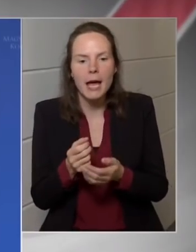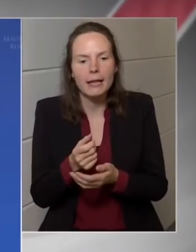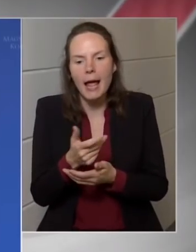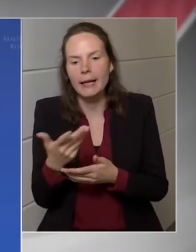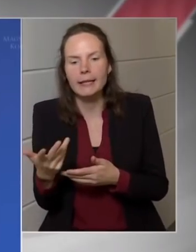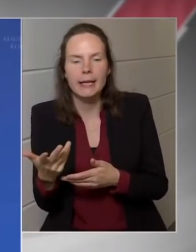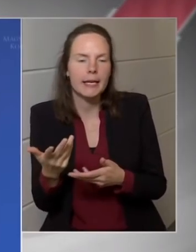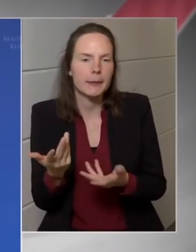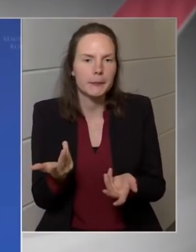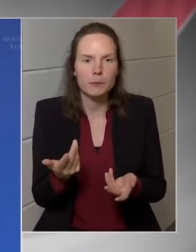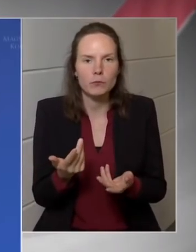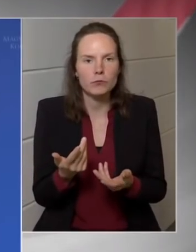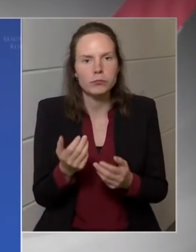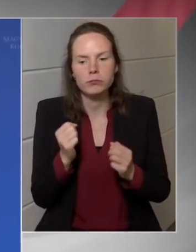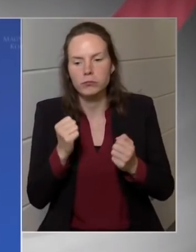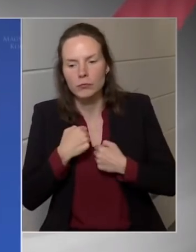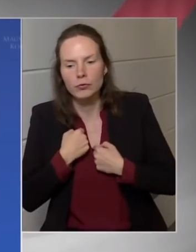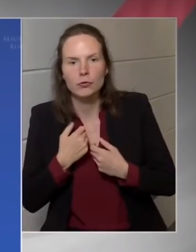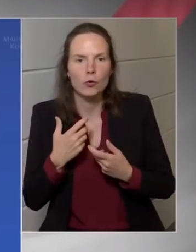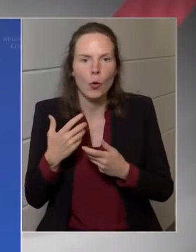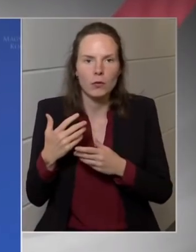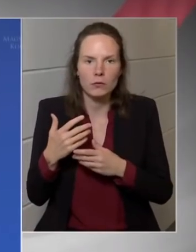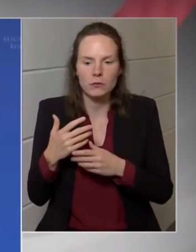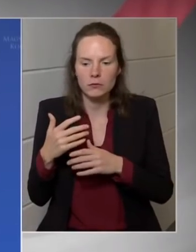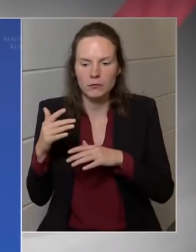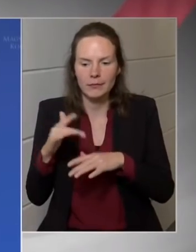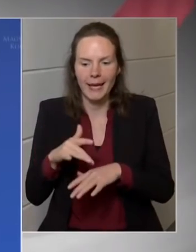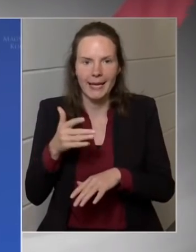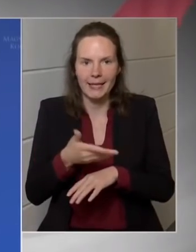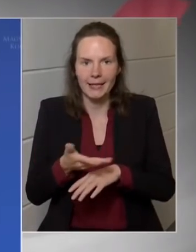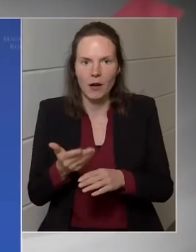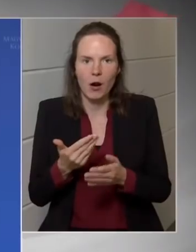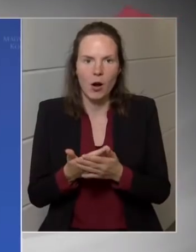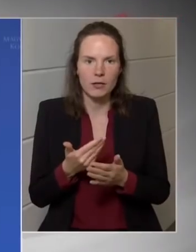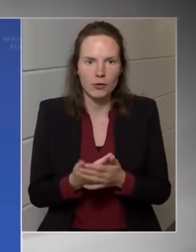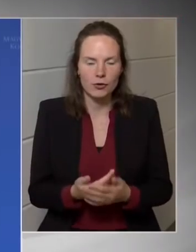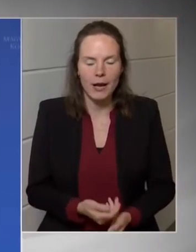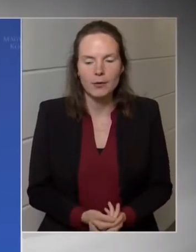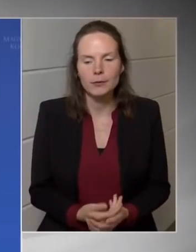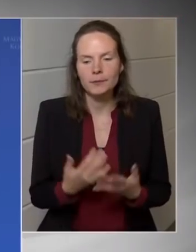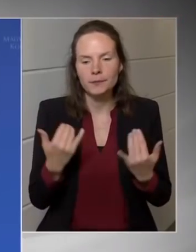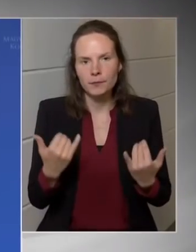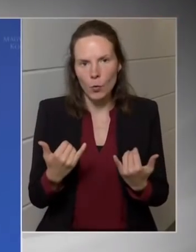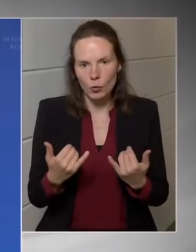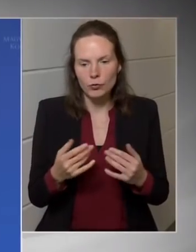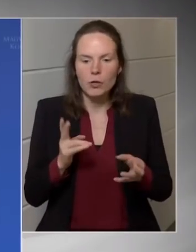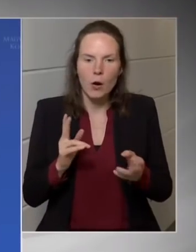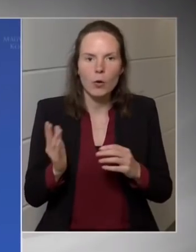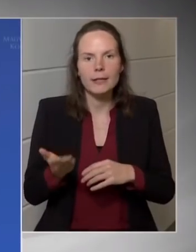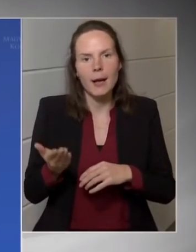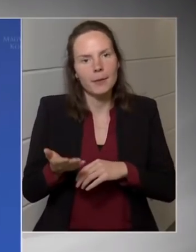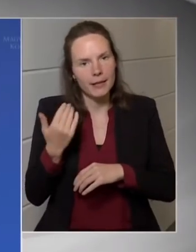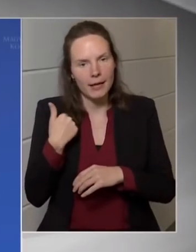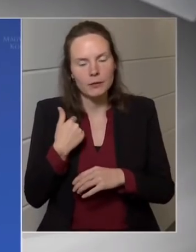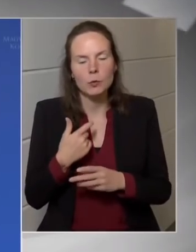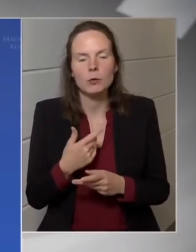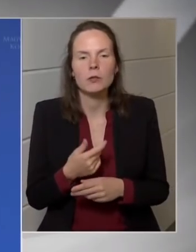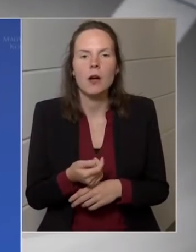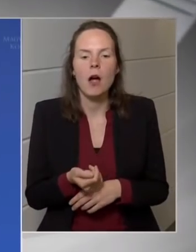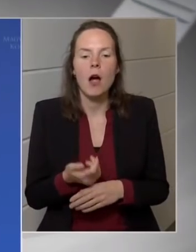sokkok érhetik a gazdaságot. Alapvetően jelen pillanatban, ahogy hangsúlyoztuk, a gazdaság